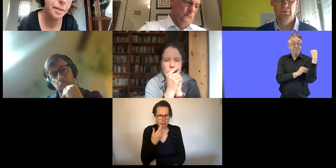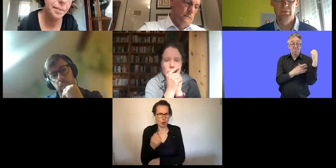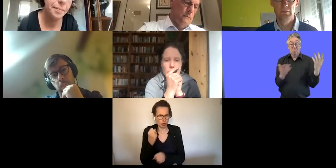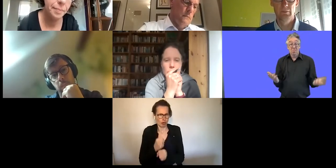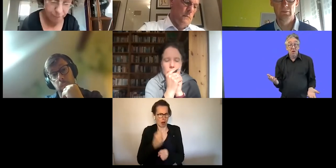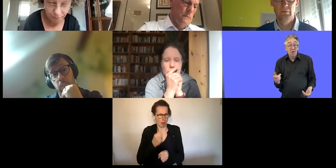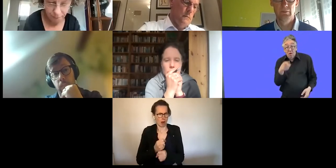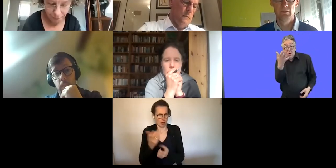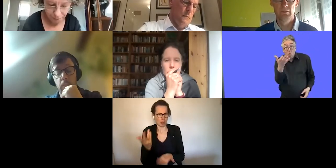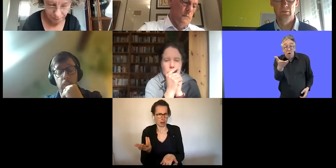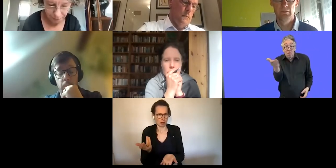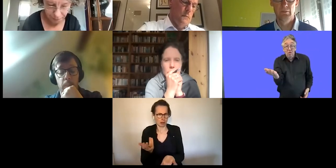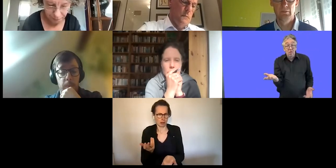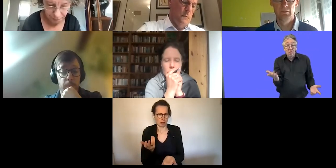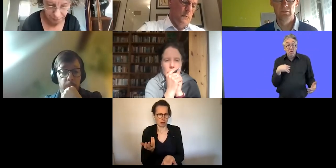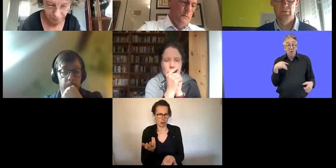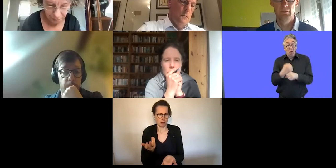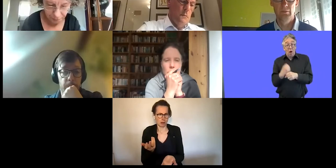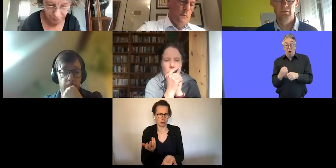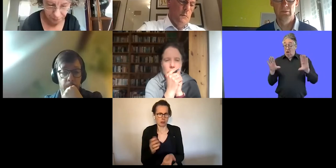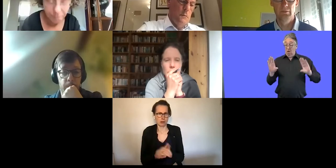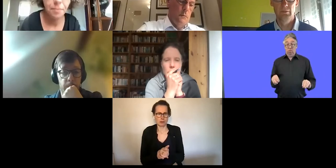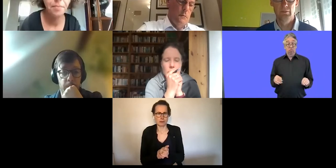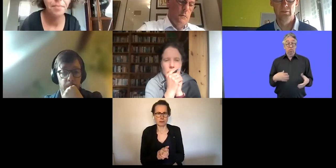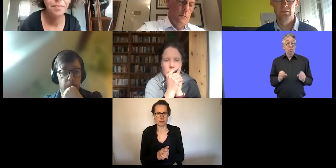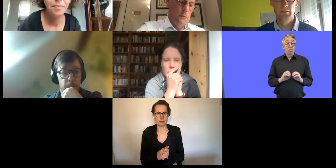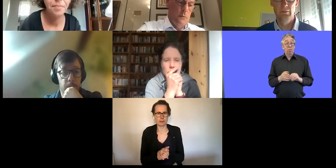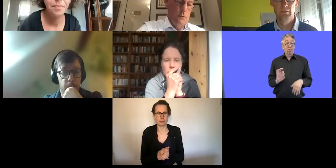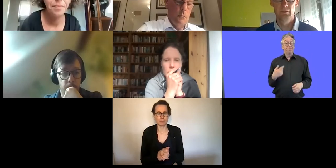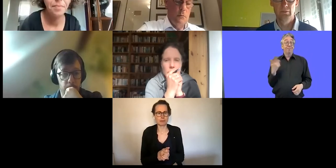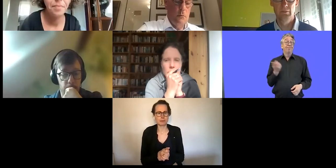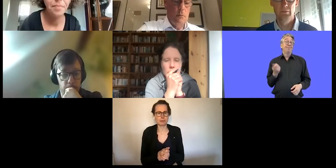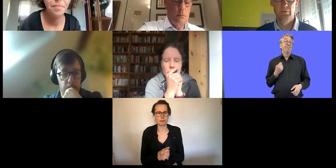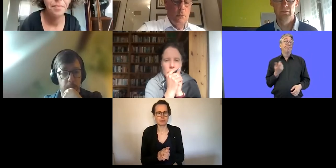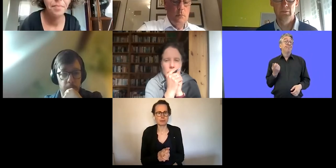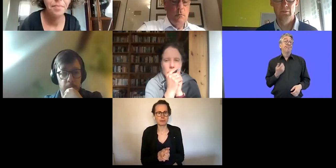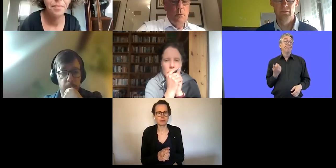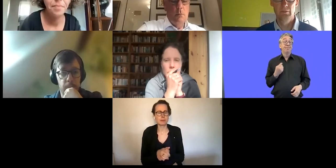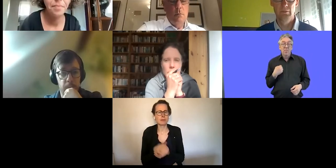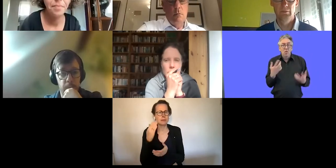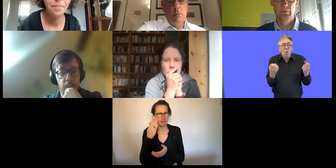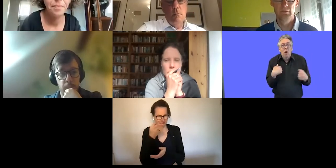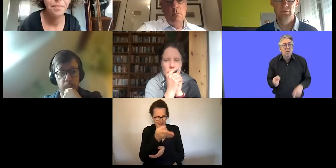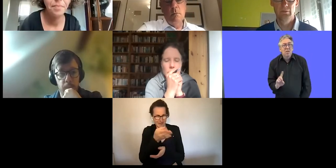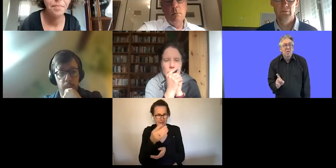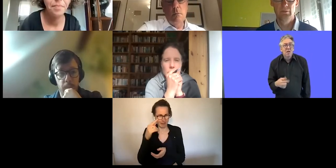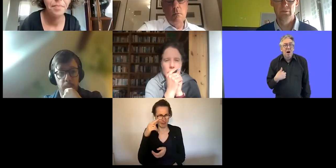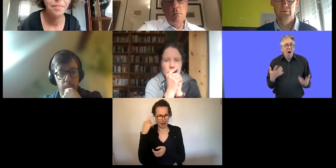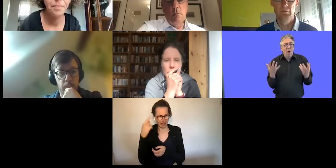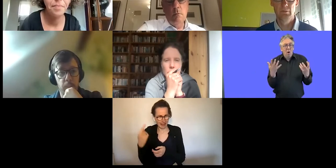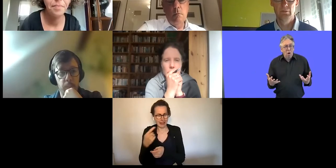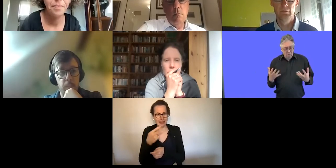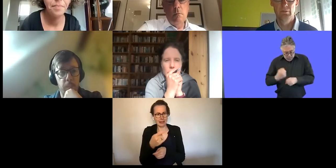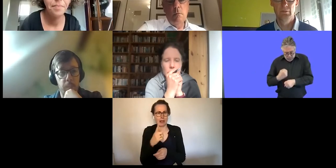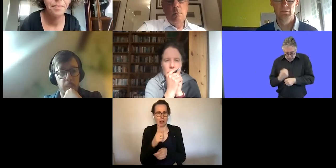Und auch, ich kenne Katrin, Katrin ist auch diejenige, die mich